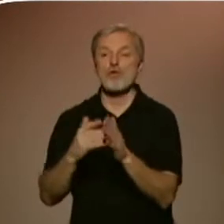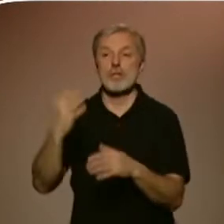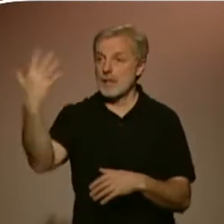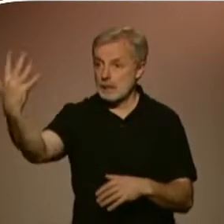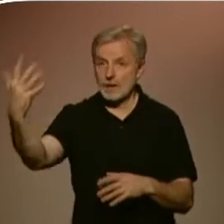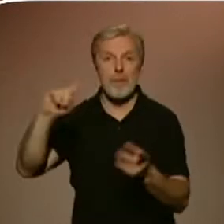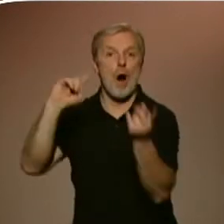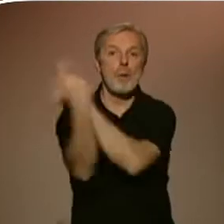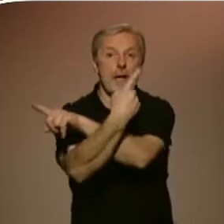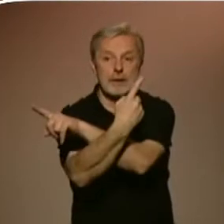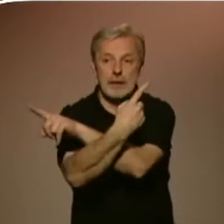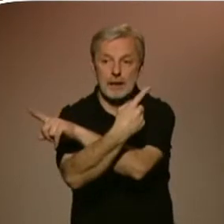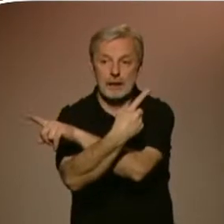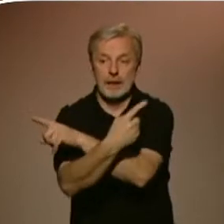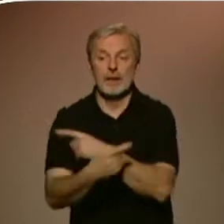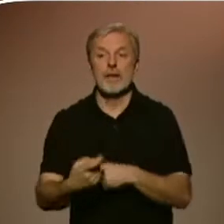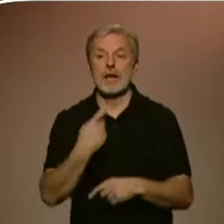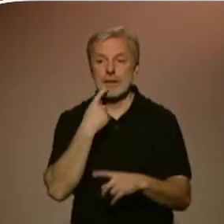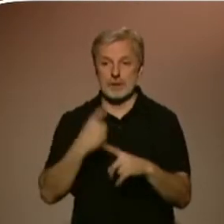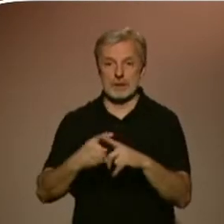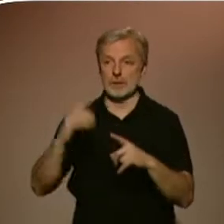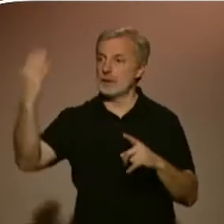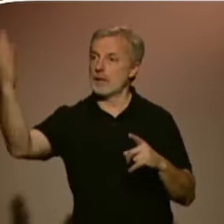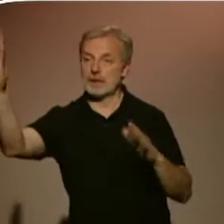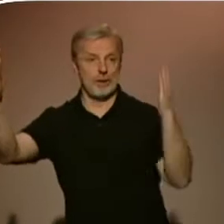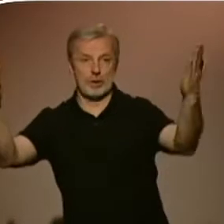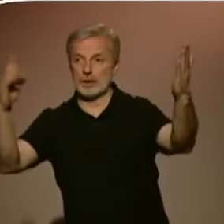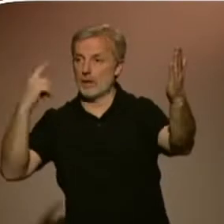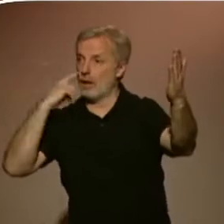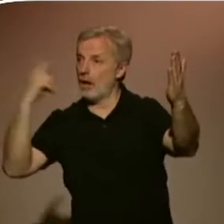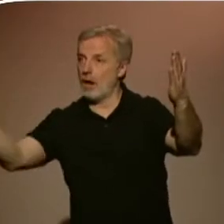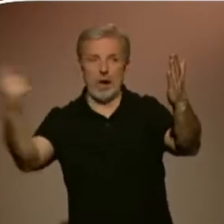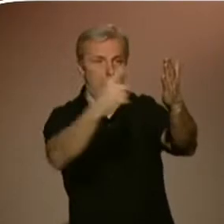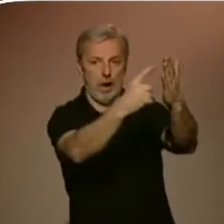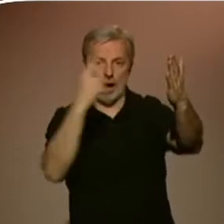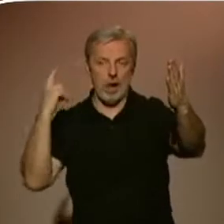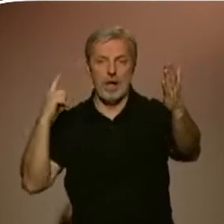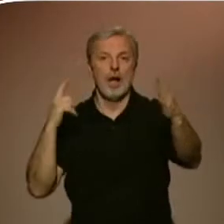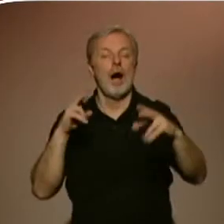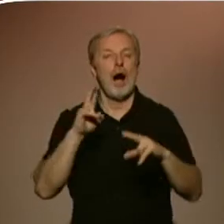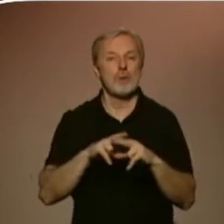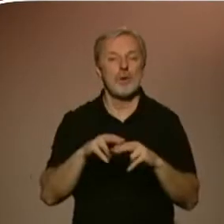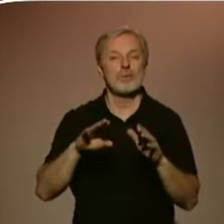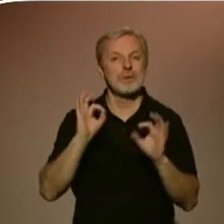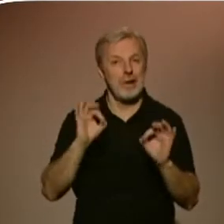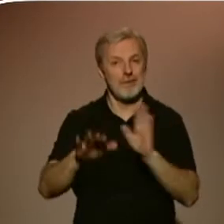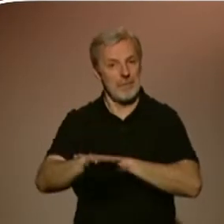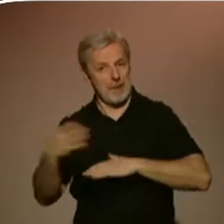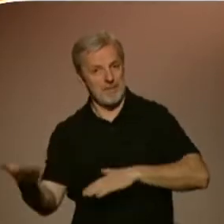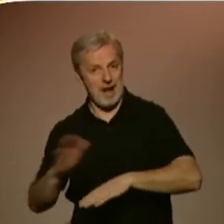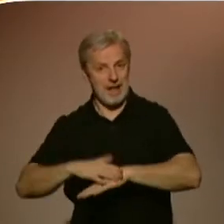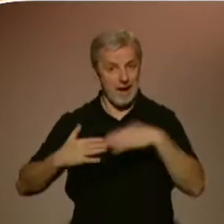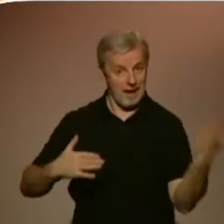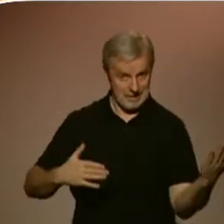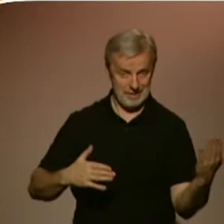chcete být úplně přesná, tak je potřeba si nastavit dvě zrcadla, aby ty strany byly správně. No ale vlastně v tom malýství asi není